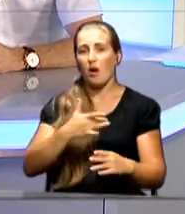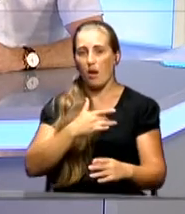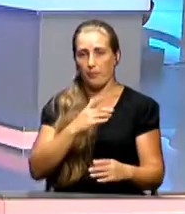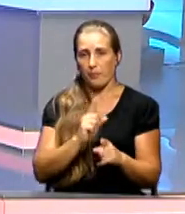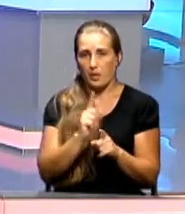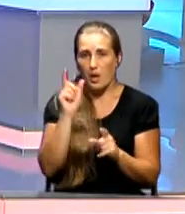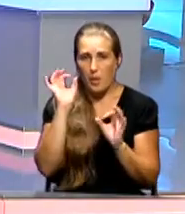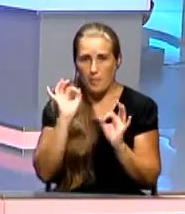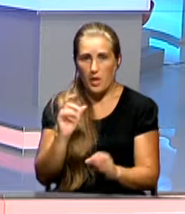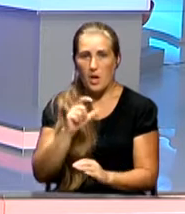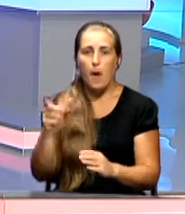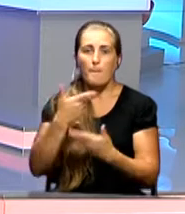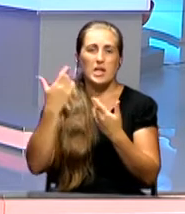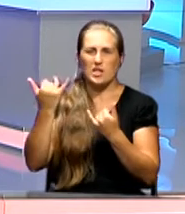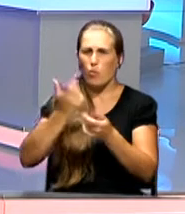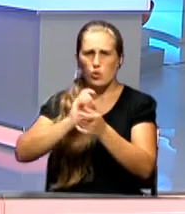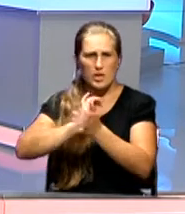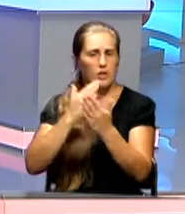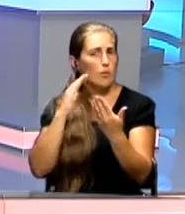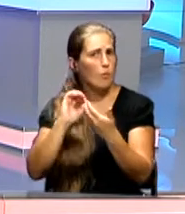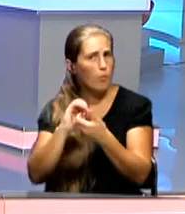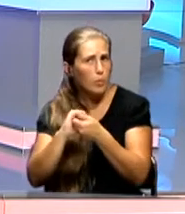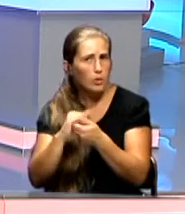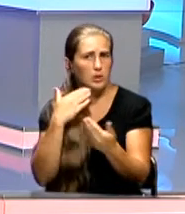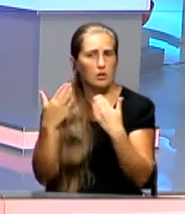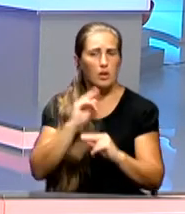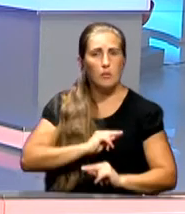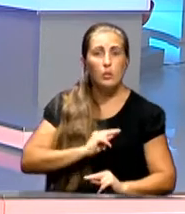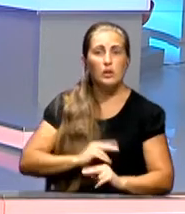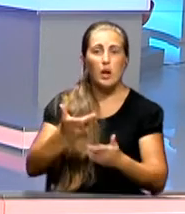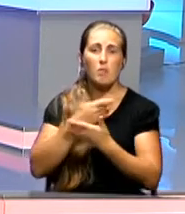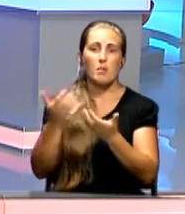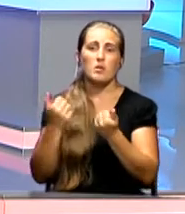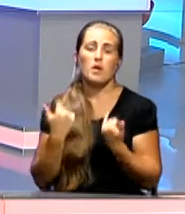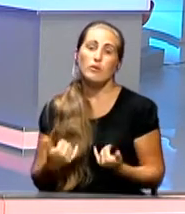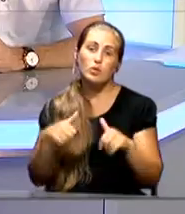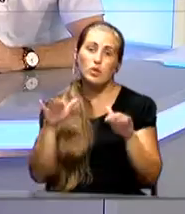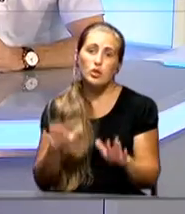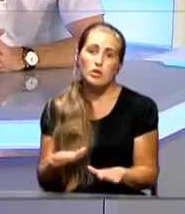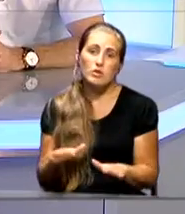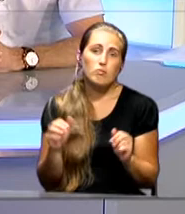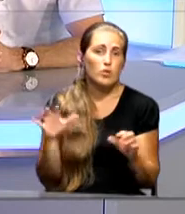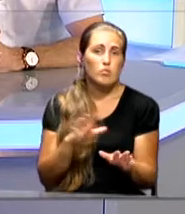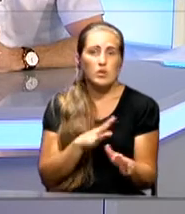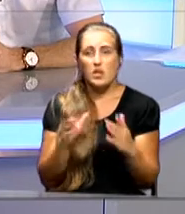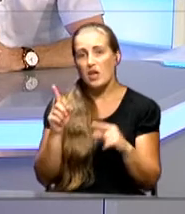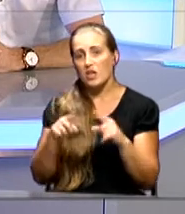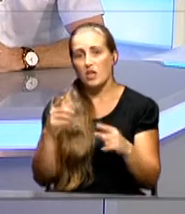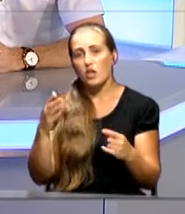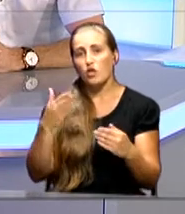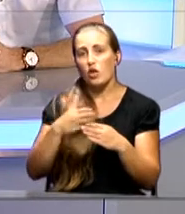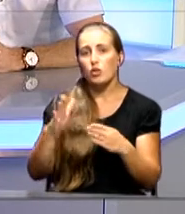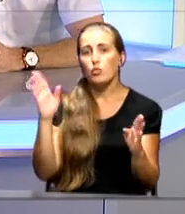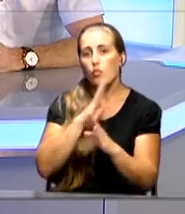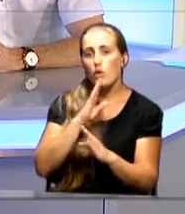подтвердить. Мы с ними тесно и плотно работаем и принимаем сегодня решение, может, в некоторой части судьбоносное для